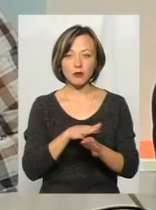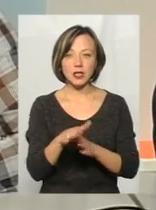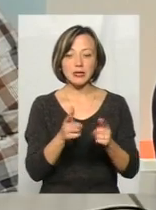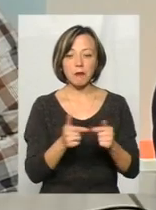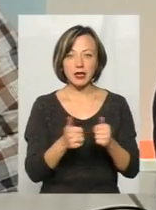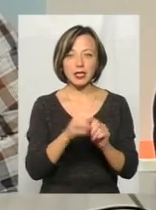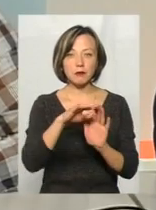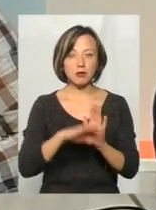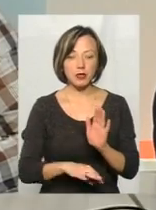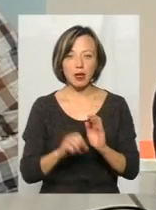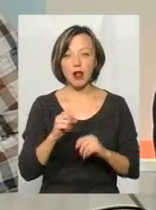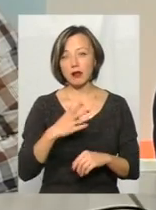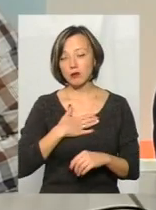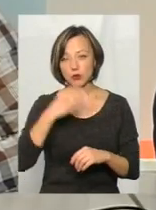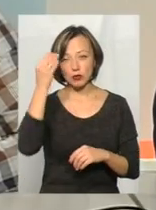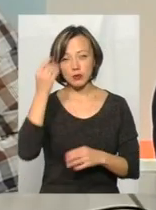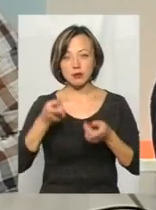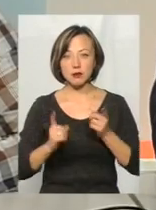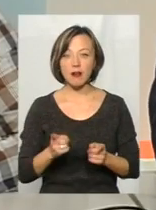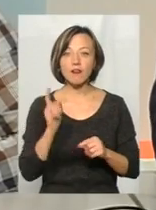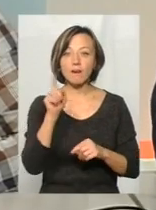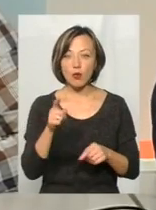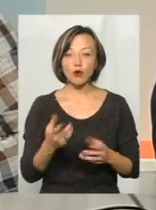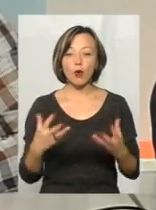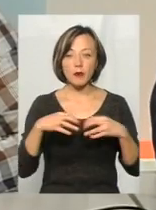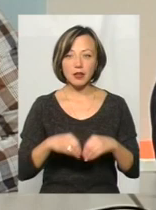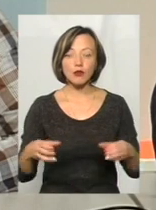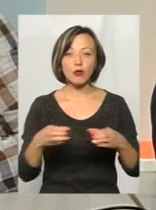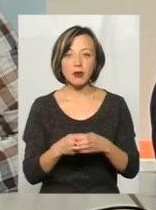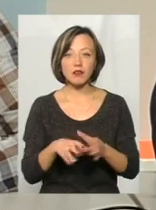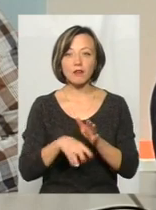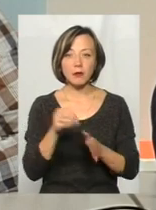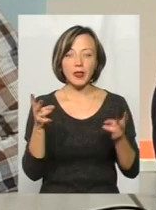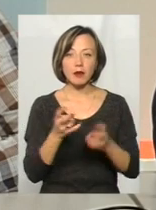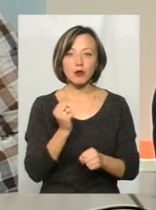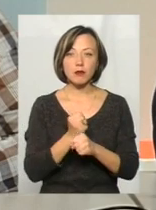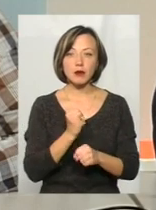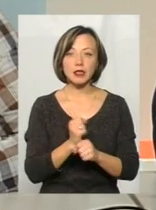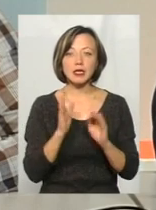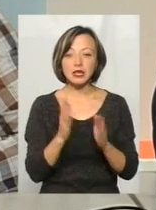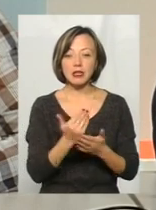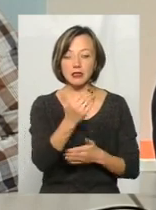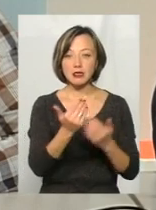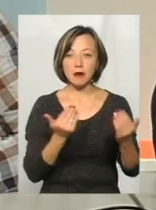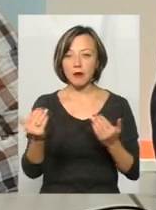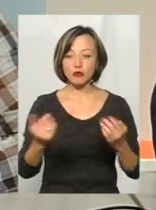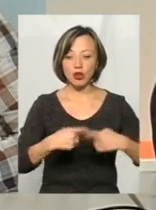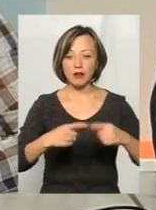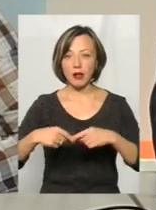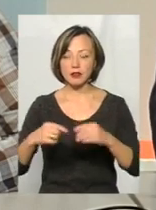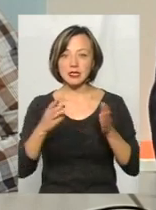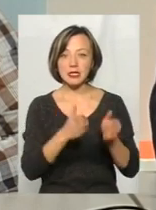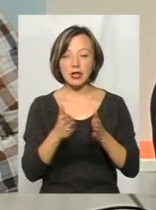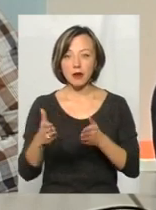партійними списками. Хоча, як на мене, насправді, саме в об'єднаних громадах вибори треба робити виключно за мажоритарною системою, для того, щоб було